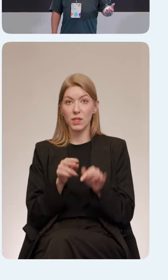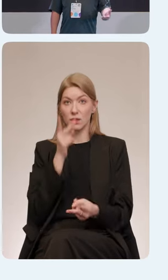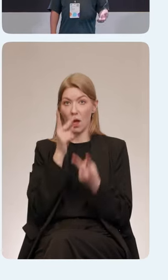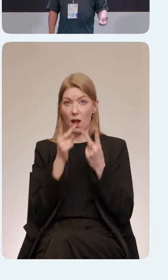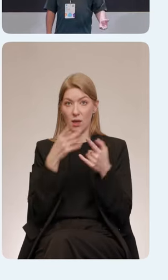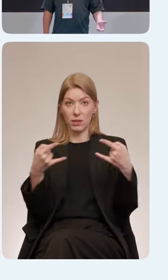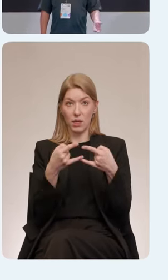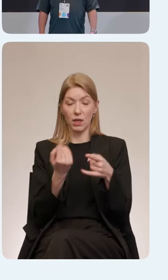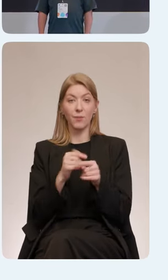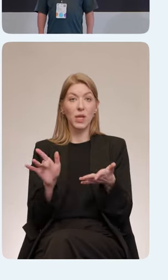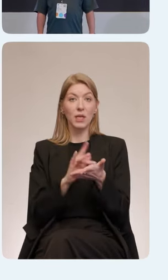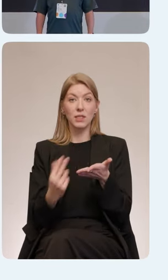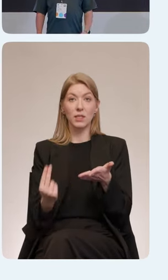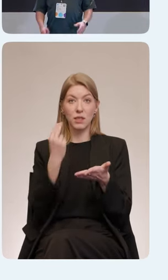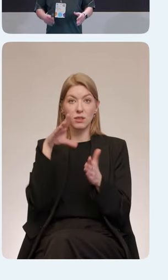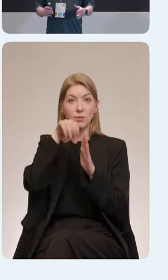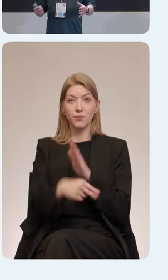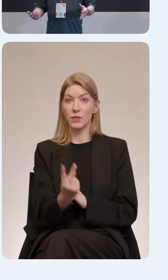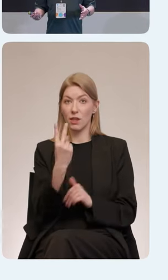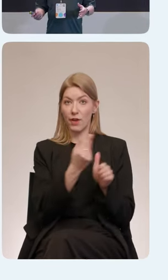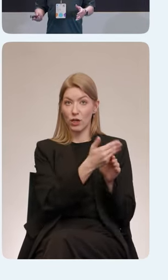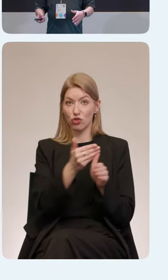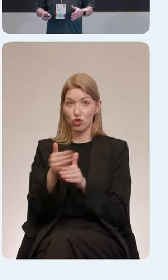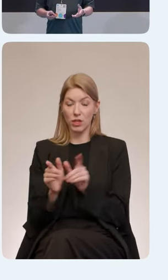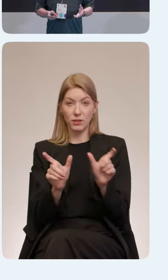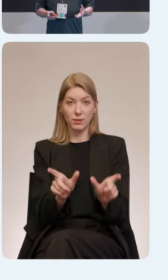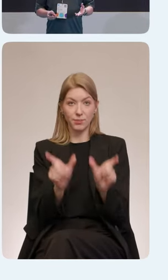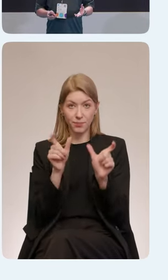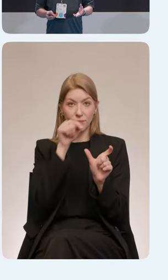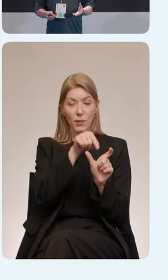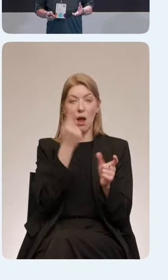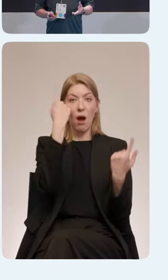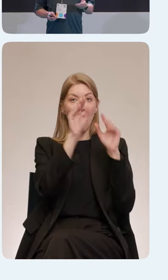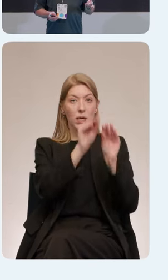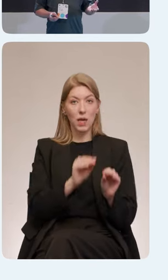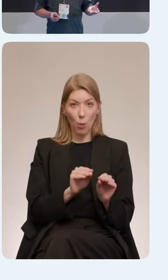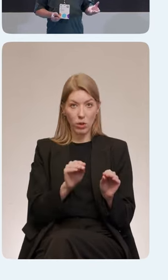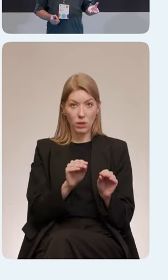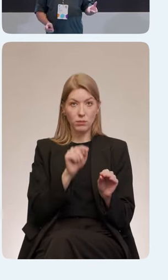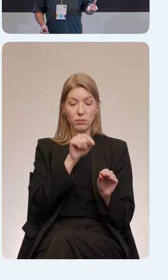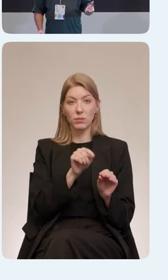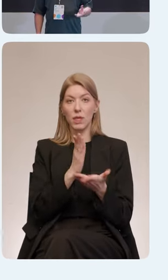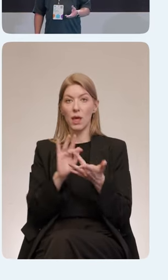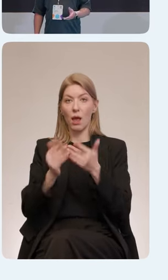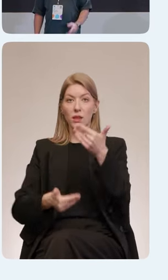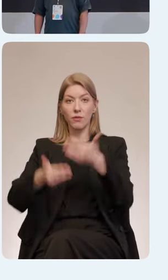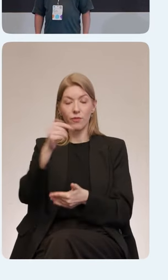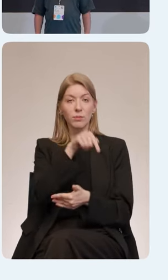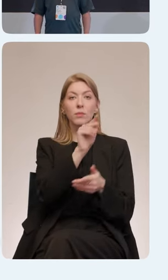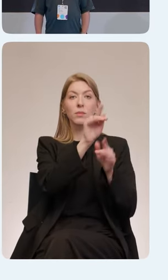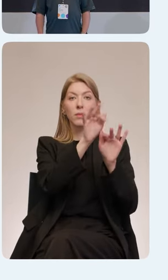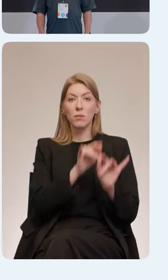Скринридеры, они состоят из двух частей. То есть, это программная оболочка, интерфейс сам программы, она может быть написана на любом языке